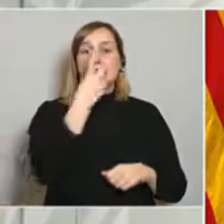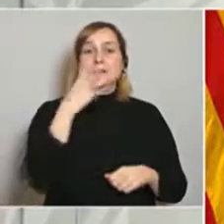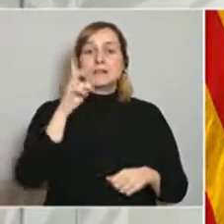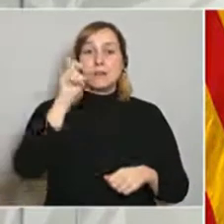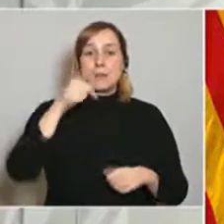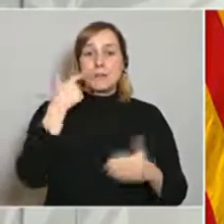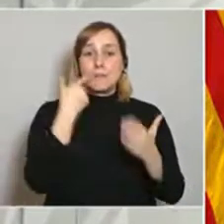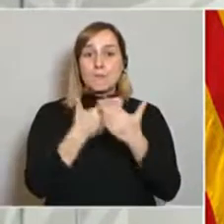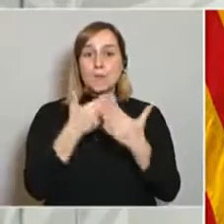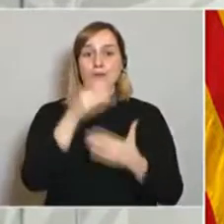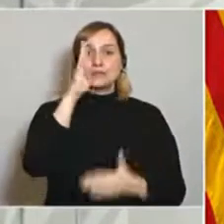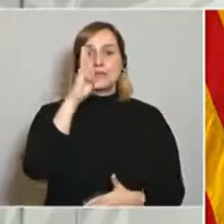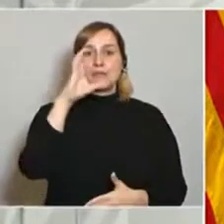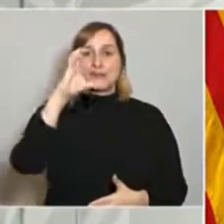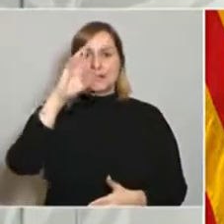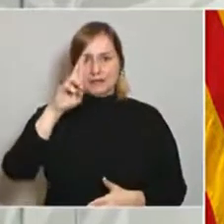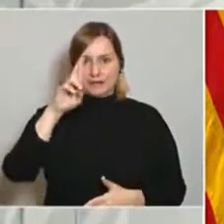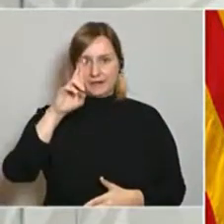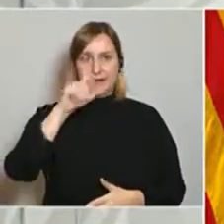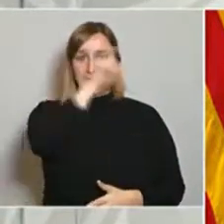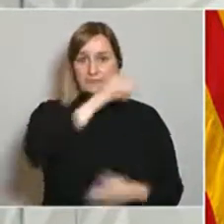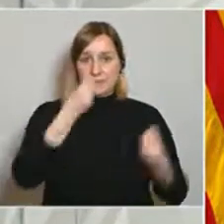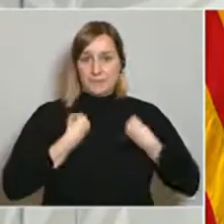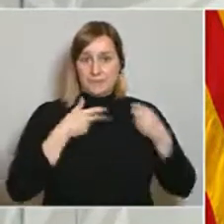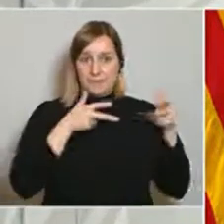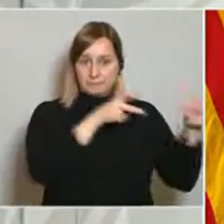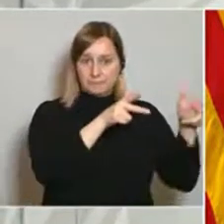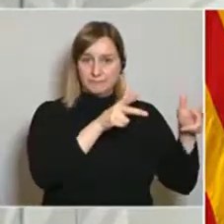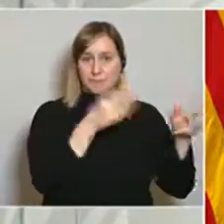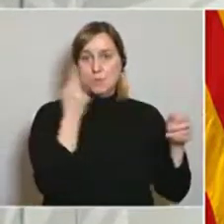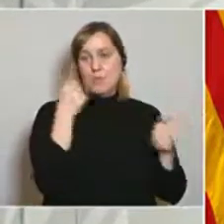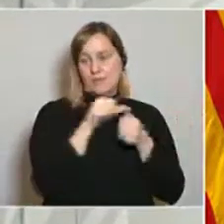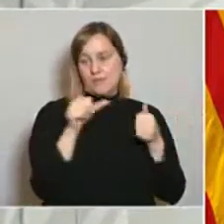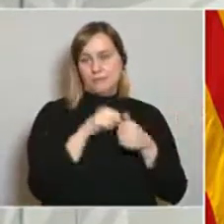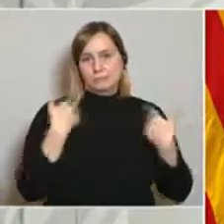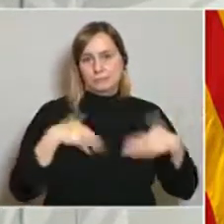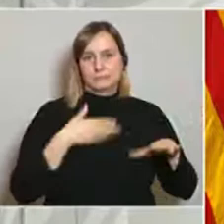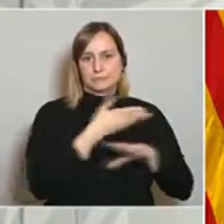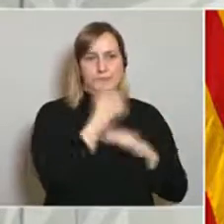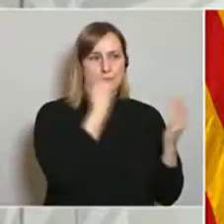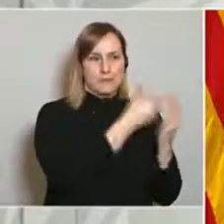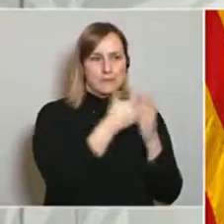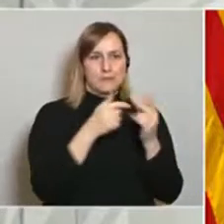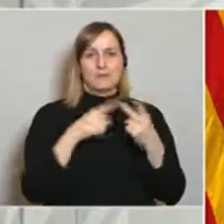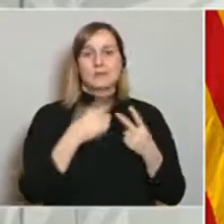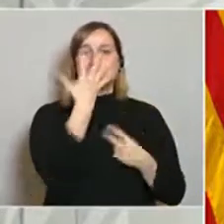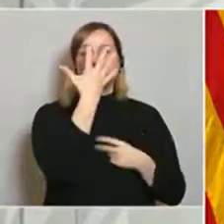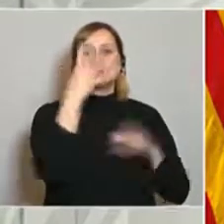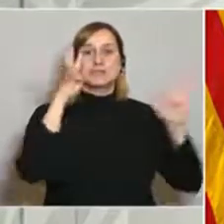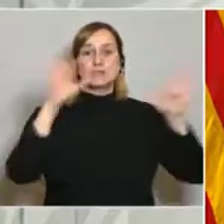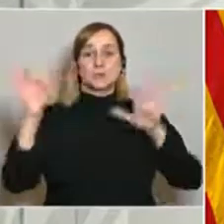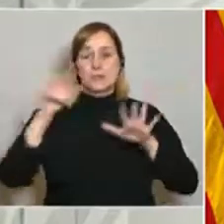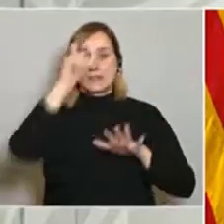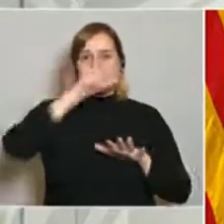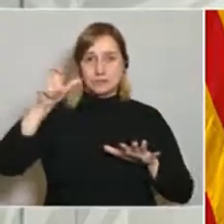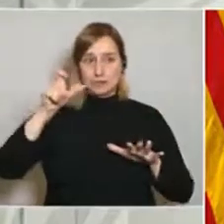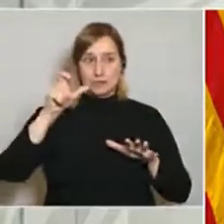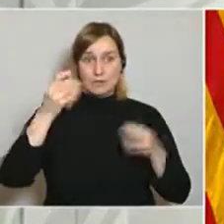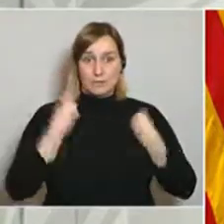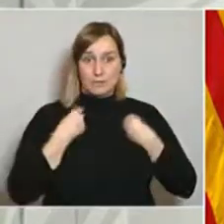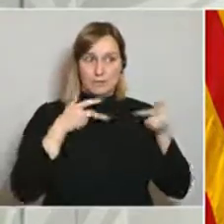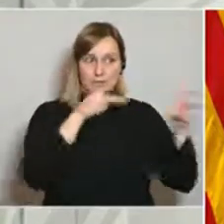'han pogut fer als residents amb molta intensitat en els últims dies. 590 persones, residents, han